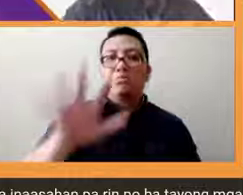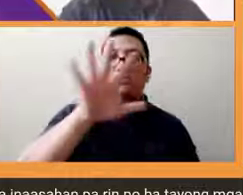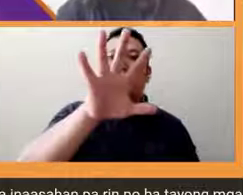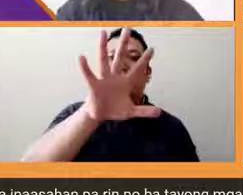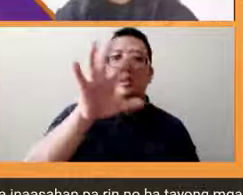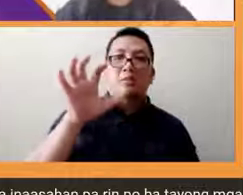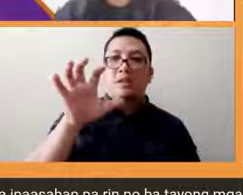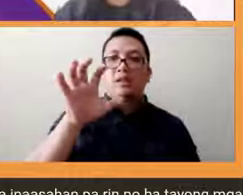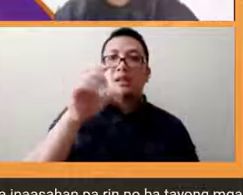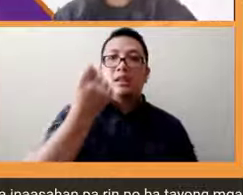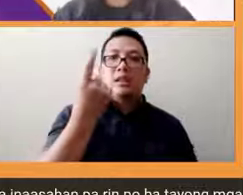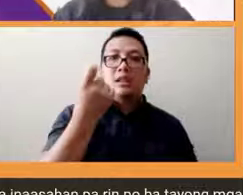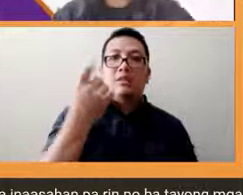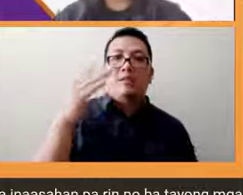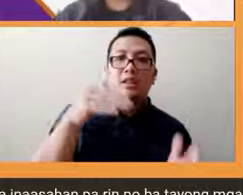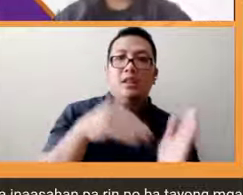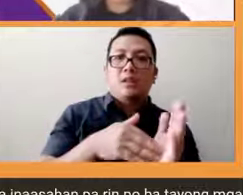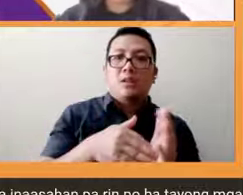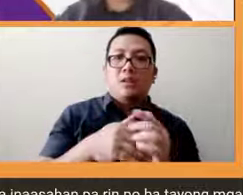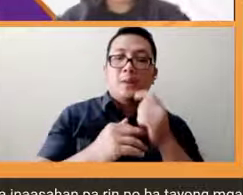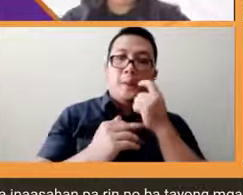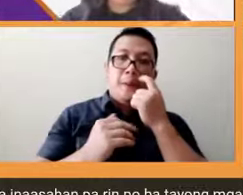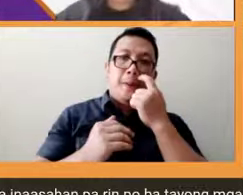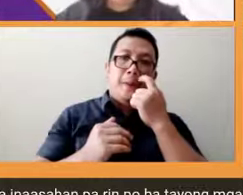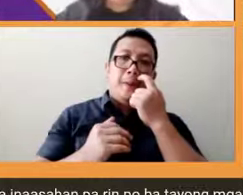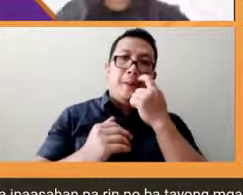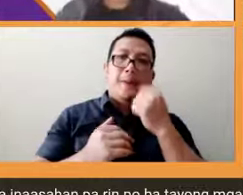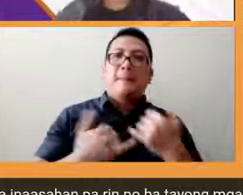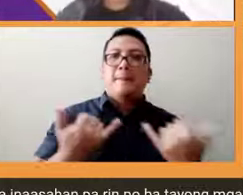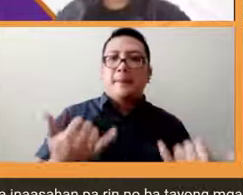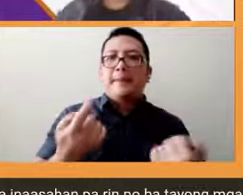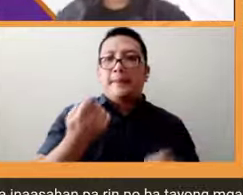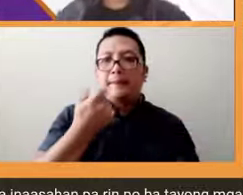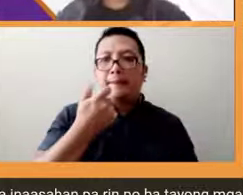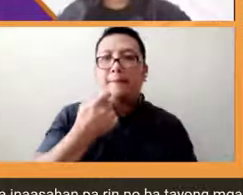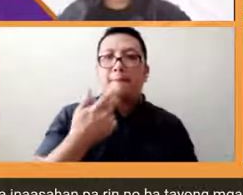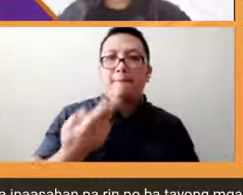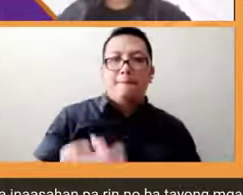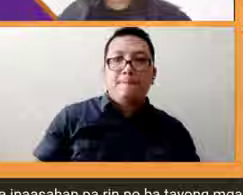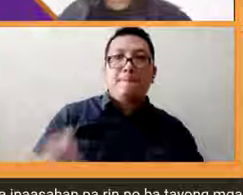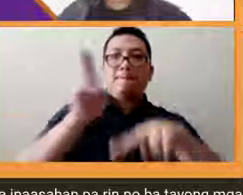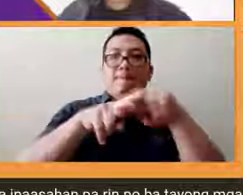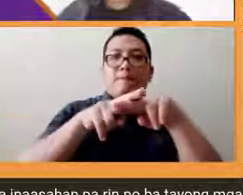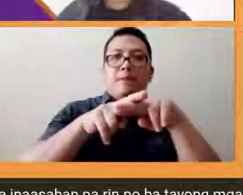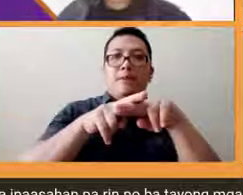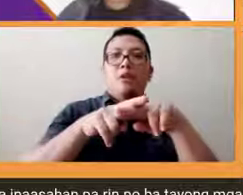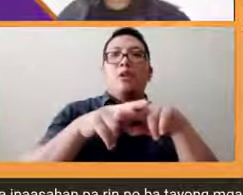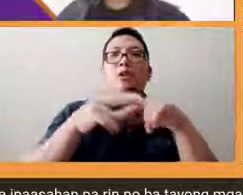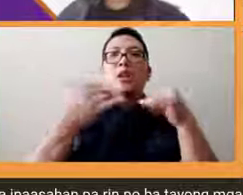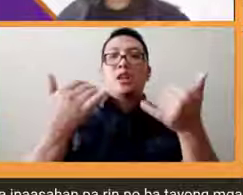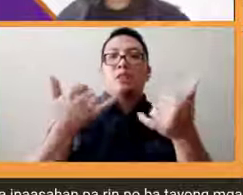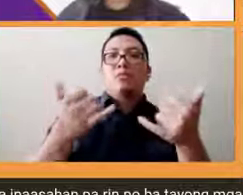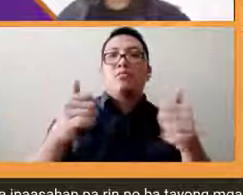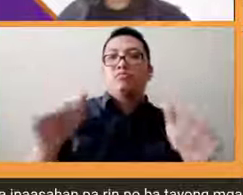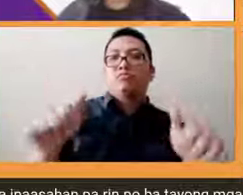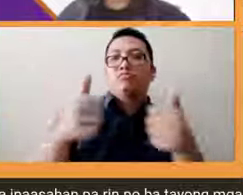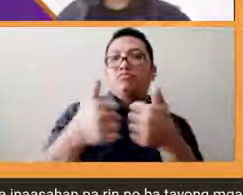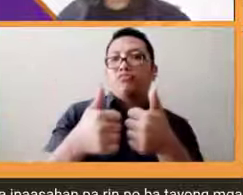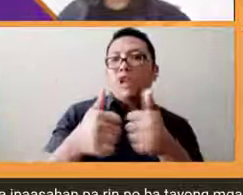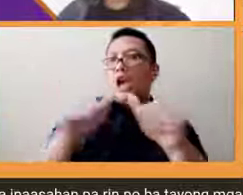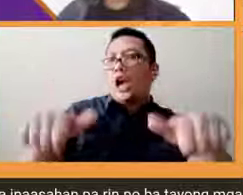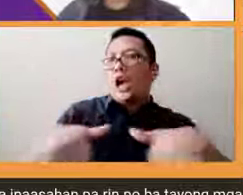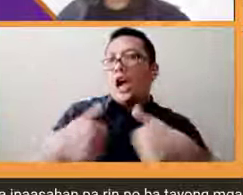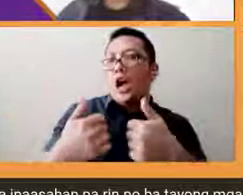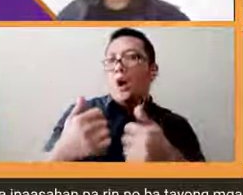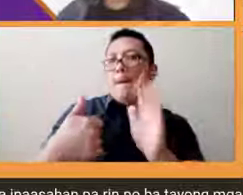so sino medyo nagkaroon naman tayo na increase kahit paano so ang challenge dyan is paano natin pabubutohin